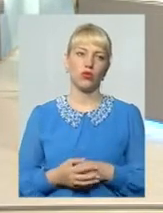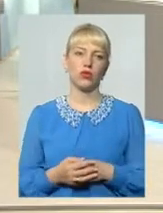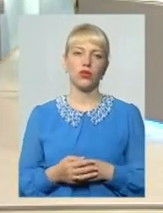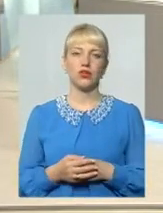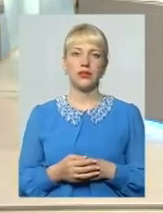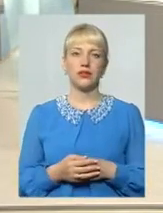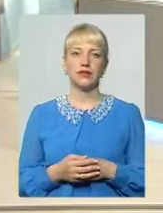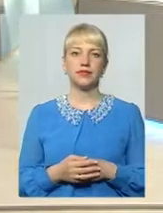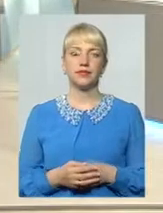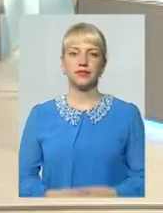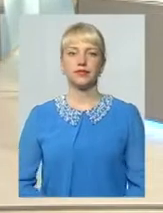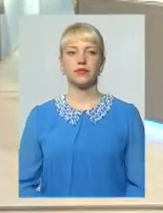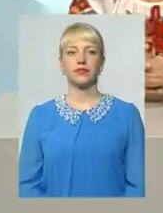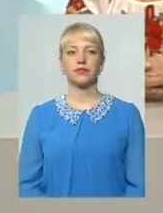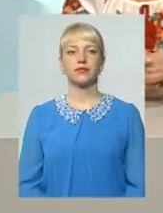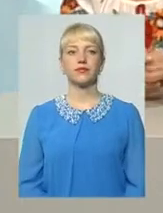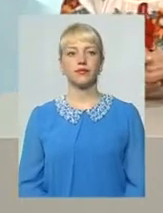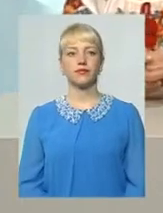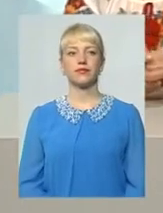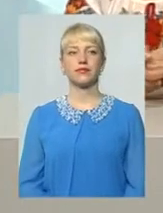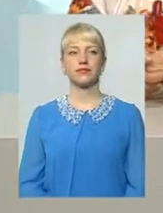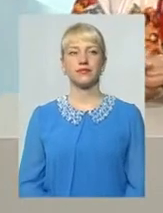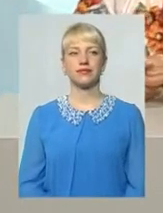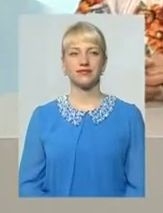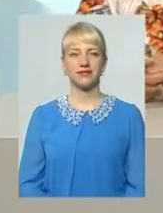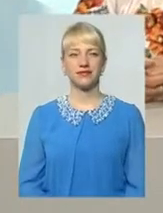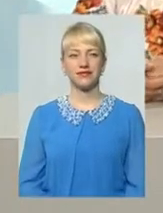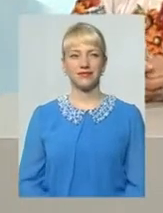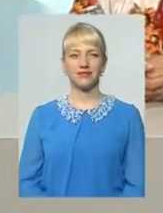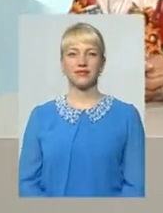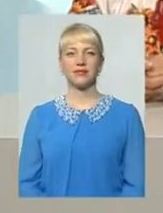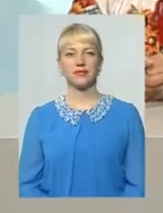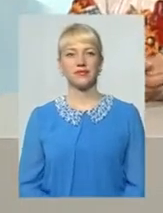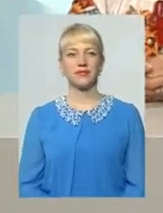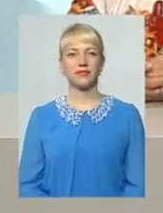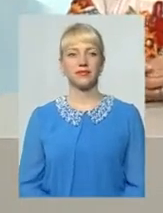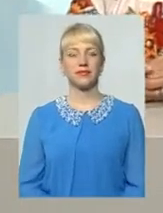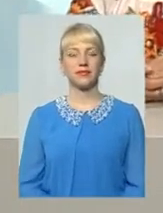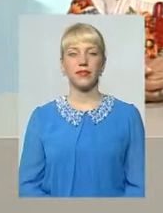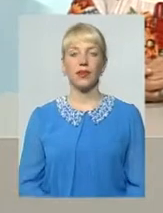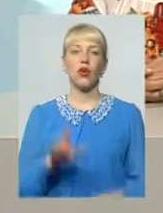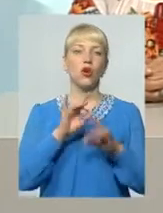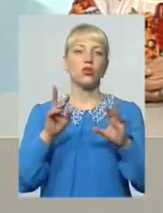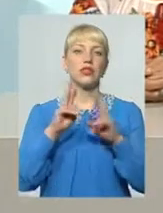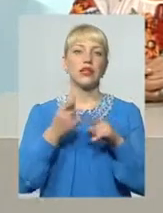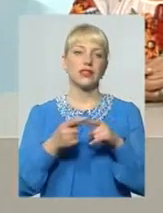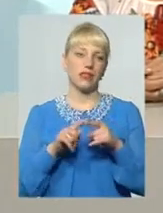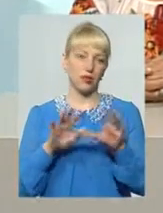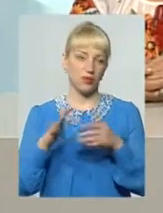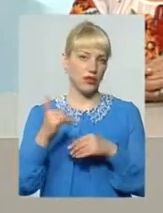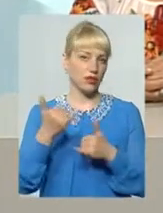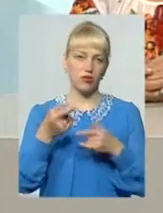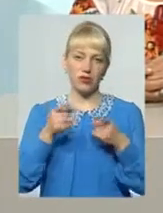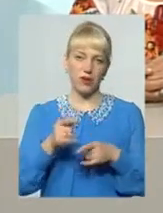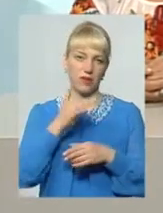Дякую Мене цікаві Кажіть, розказуйте, як це відбувається Тому що справді зараз